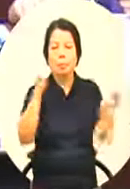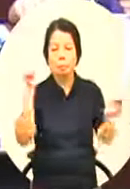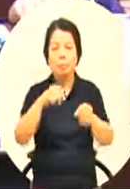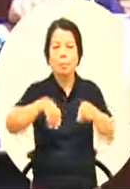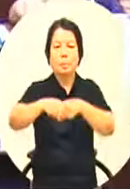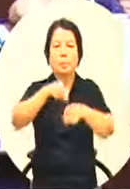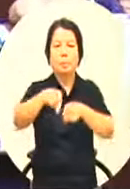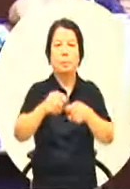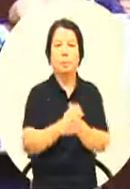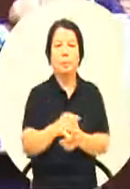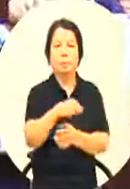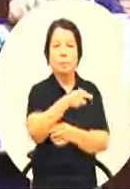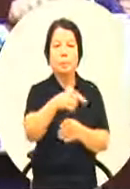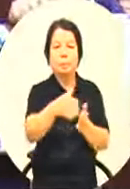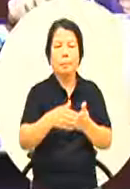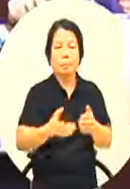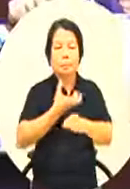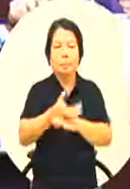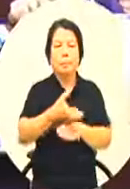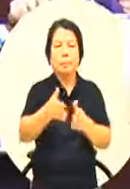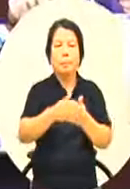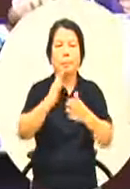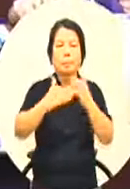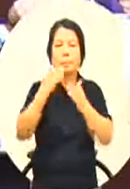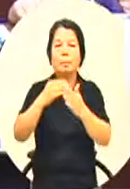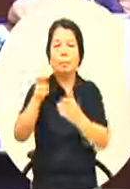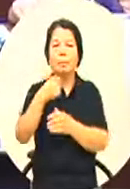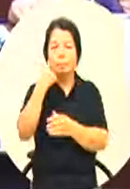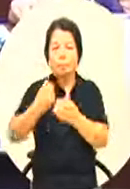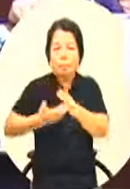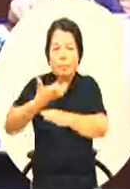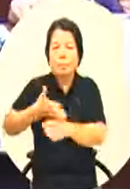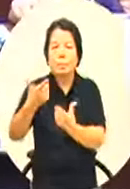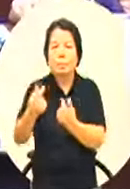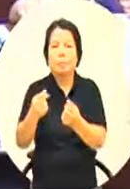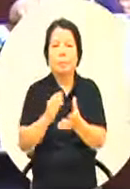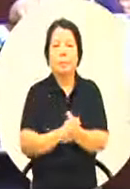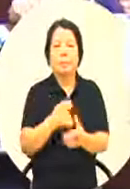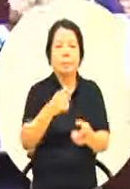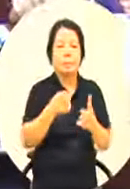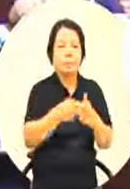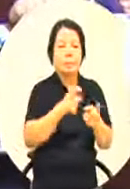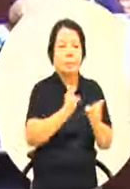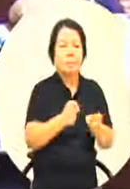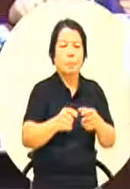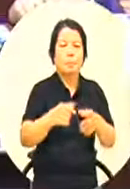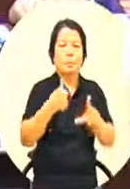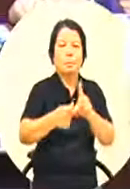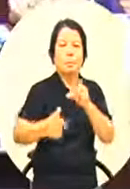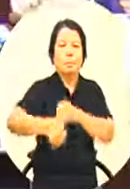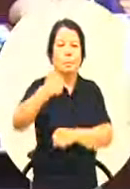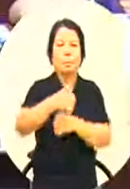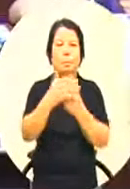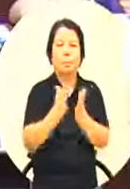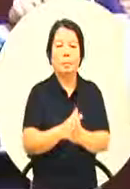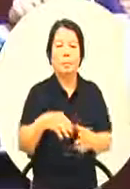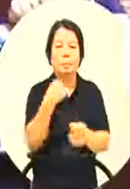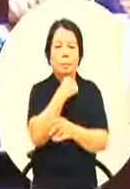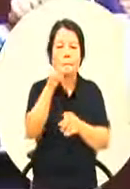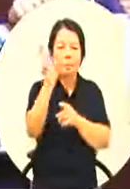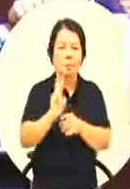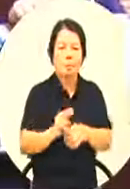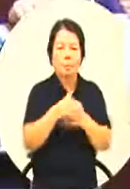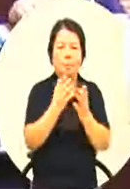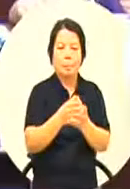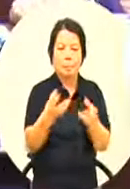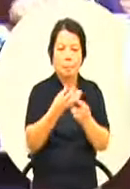但我想他们有这么用心然后学校也都非常用心特别是小港区长还把这个台电的回馈金的